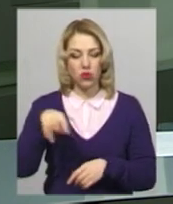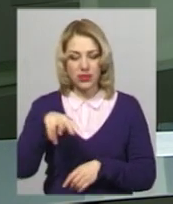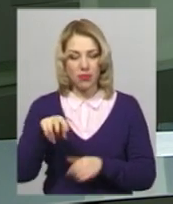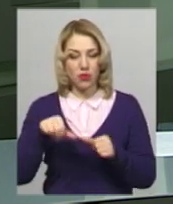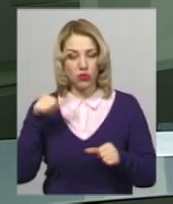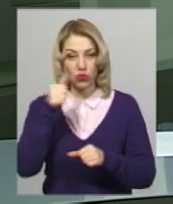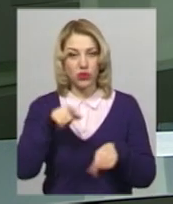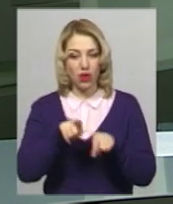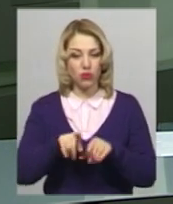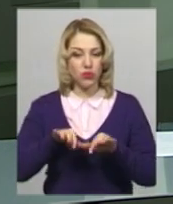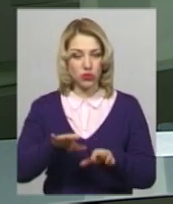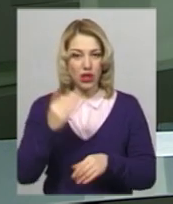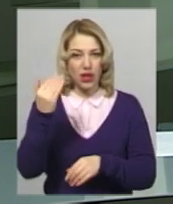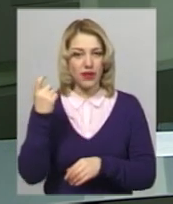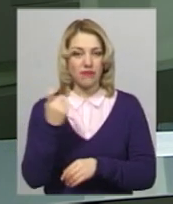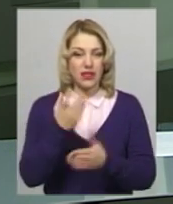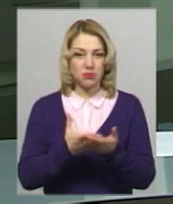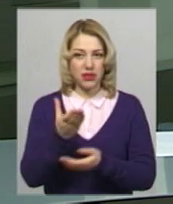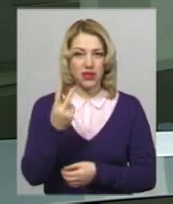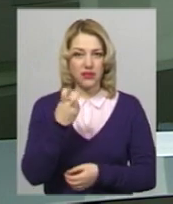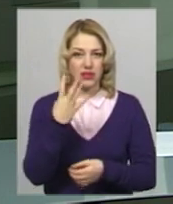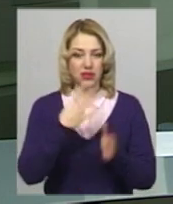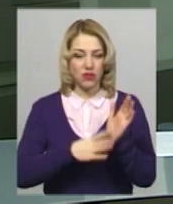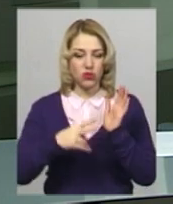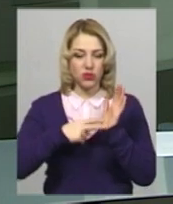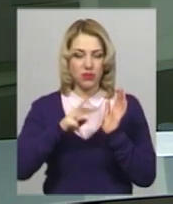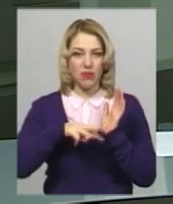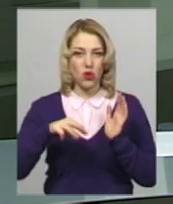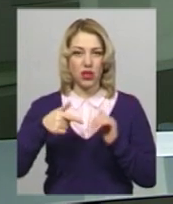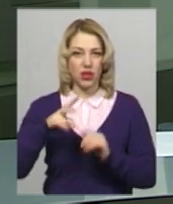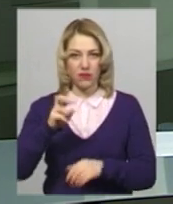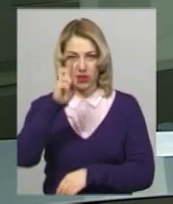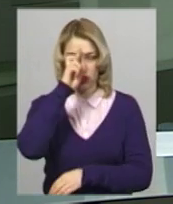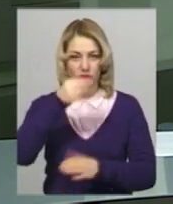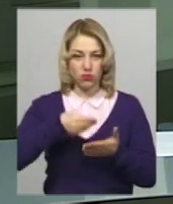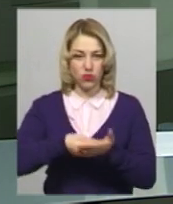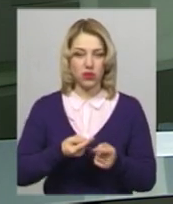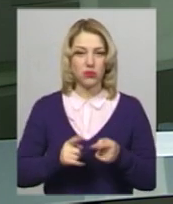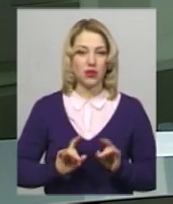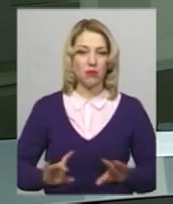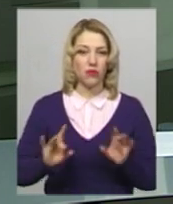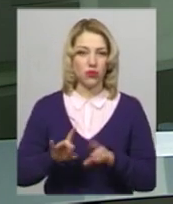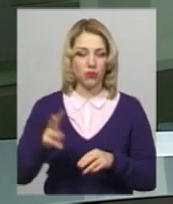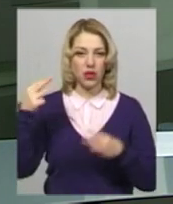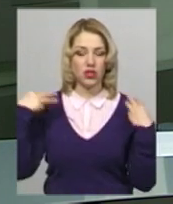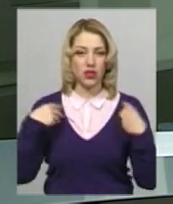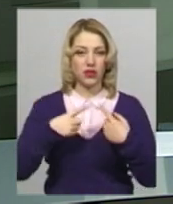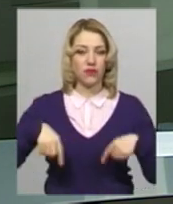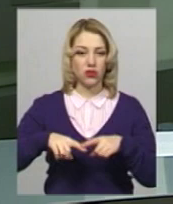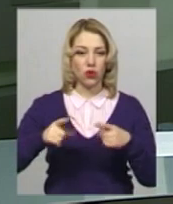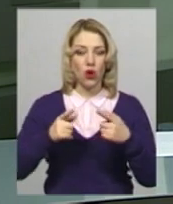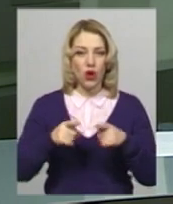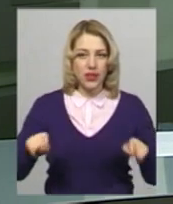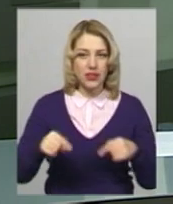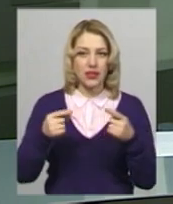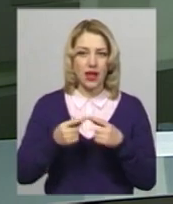За таку процедуру їх власники сплатили 297 млн грн до державного бюджету. Про це повідомив начальник відділу організації